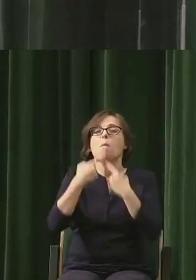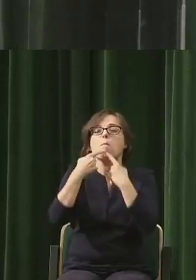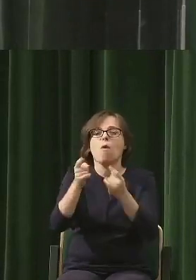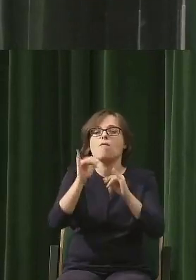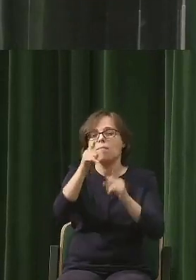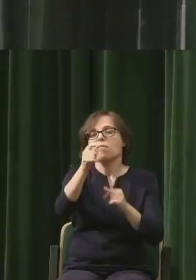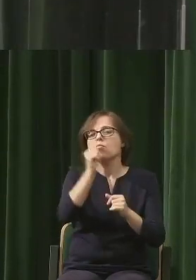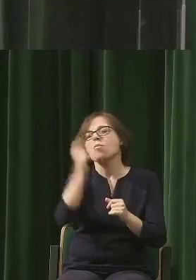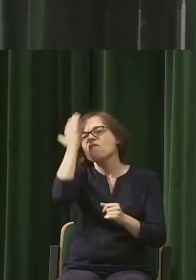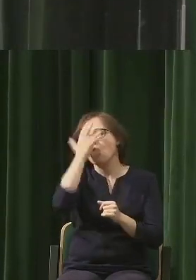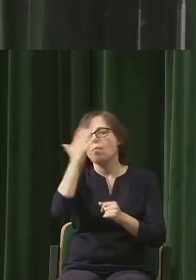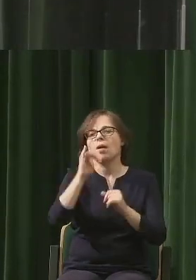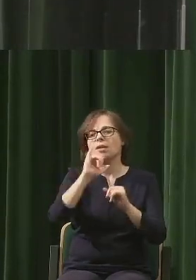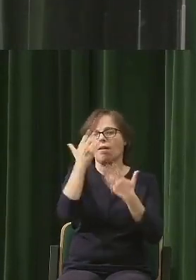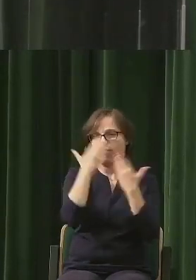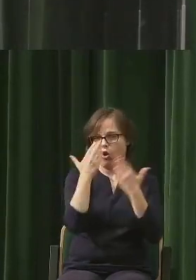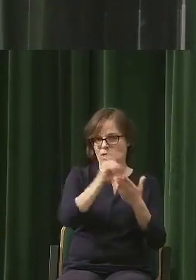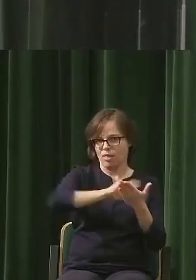szokujące.